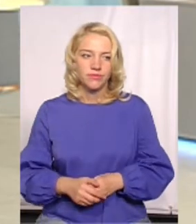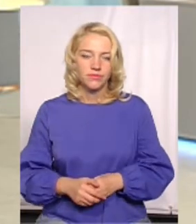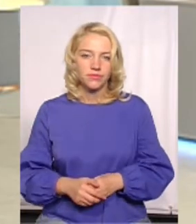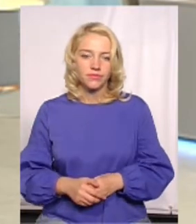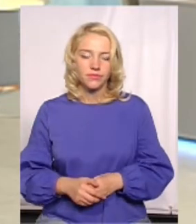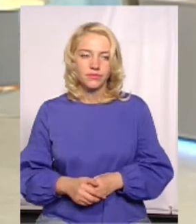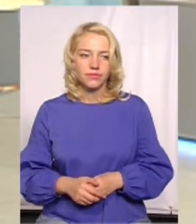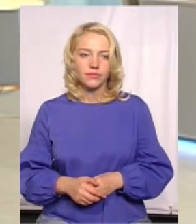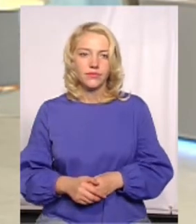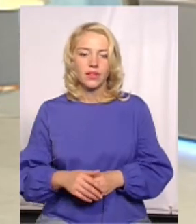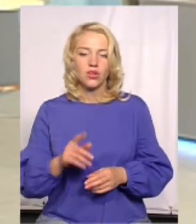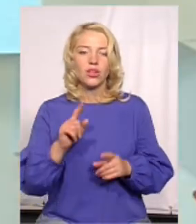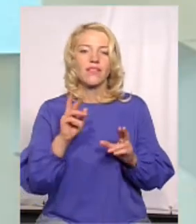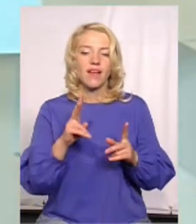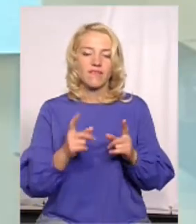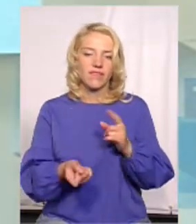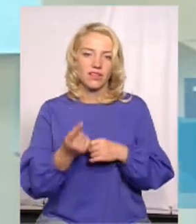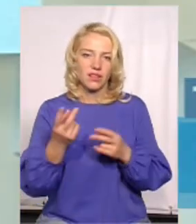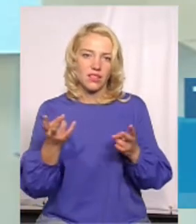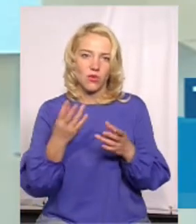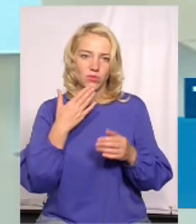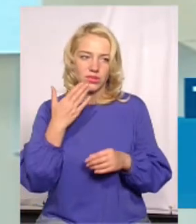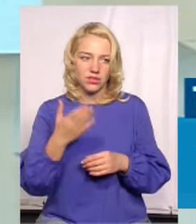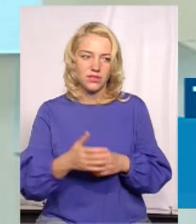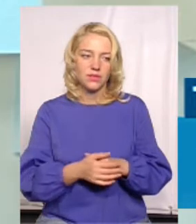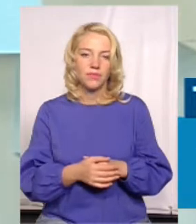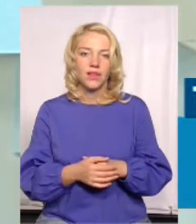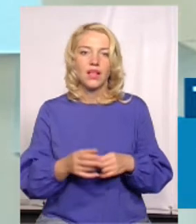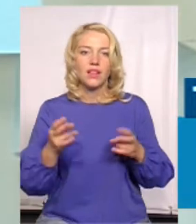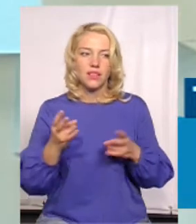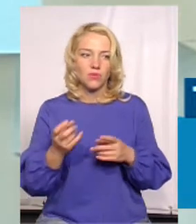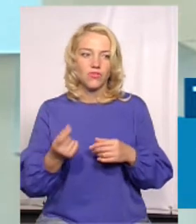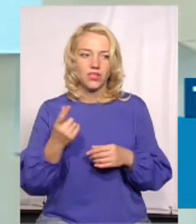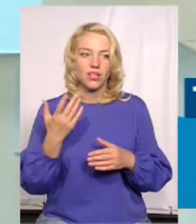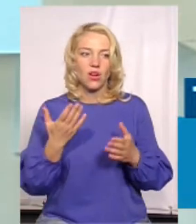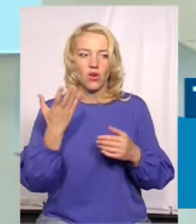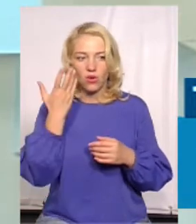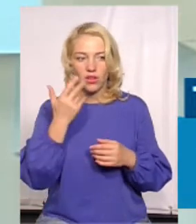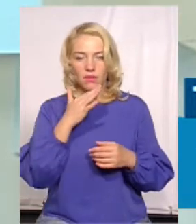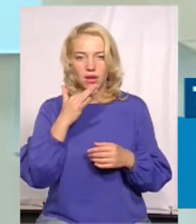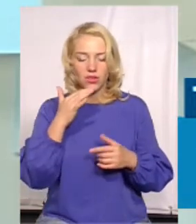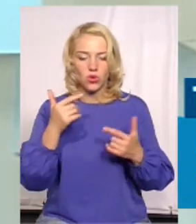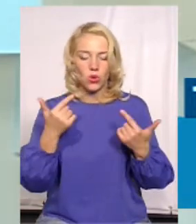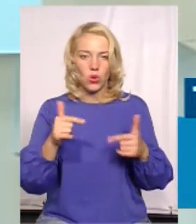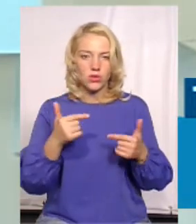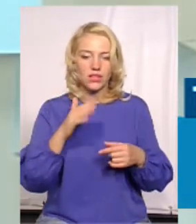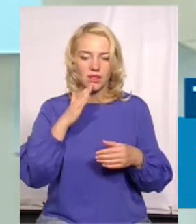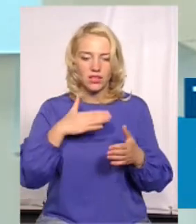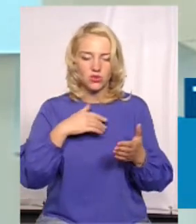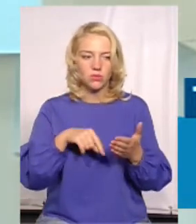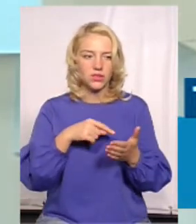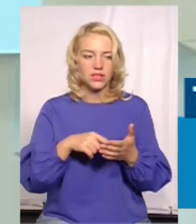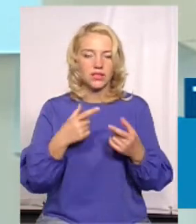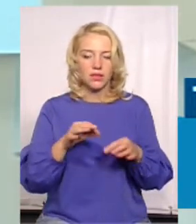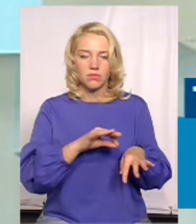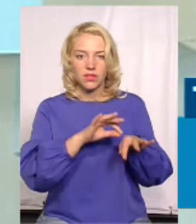Необхідність якраз була викликана необхідністю. Тому що, коли багато гостей нашого міста ти приводили на